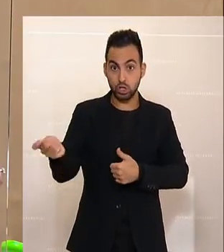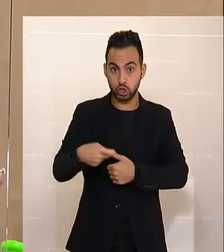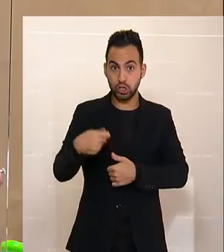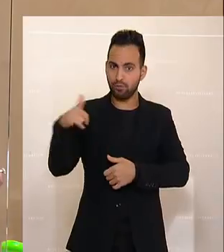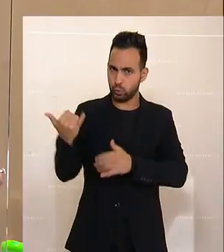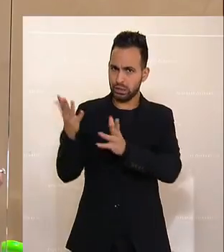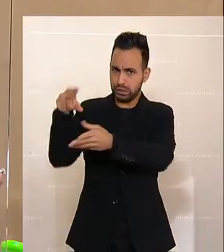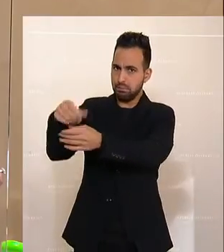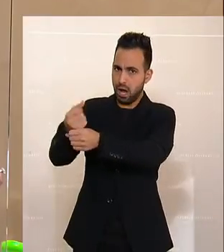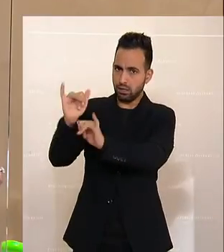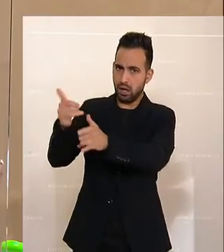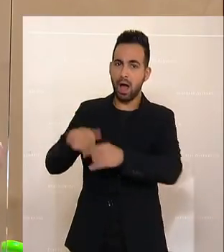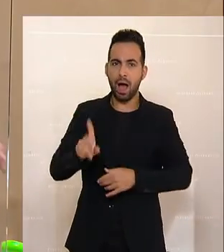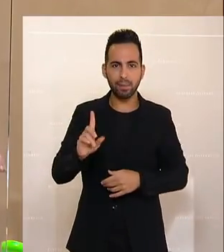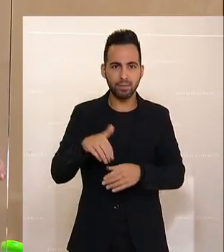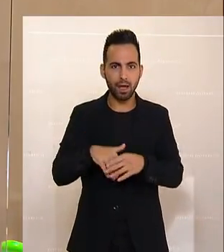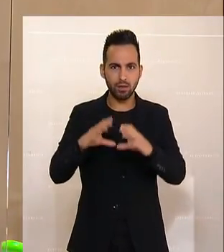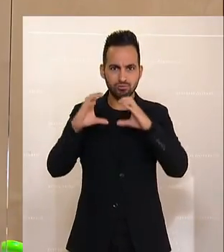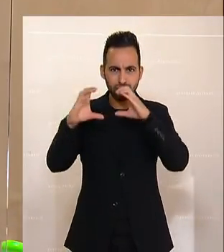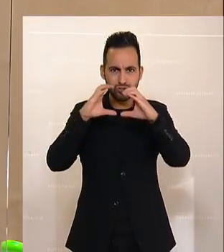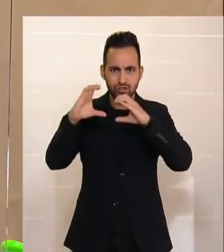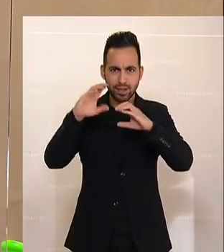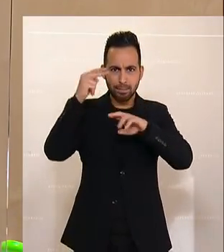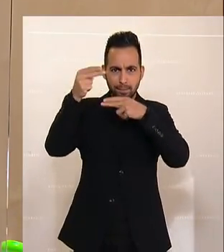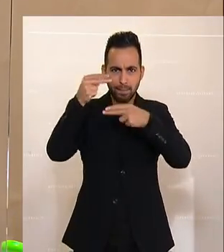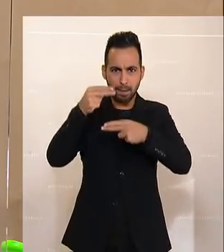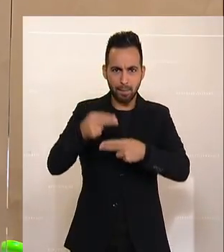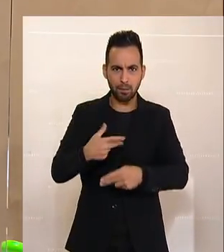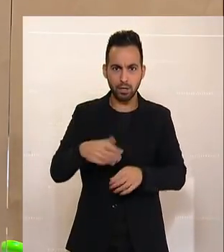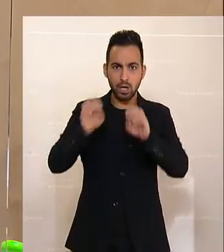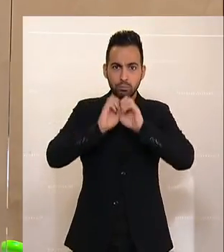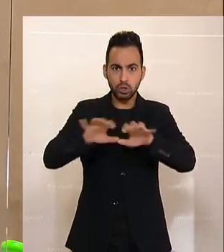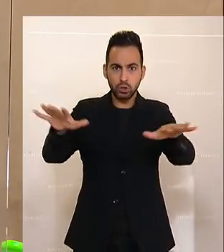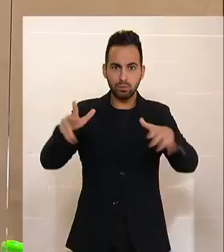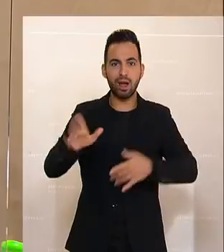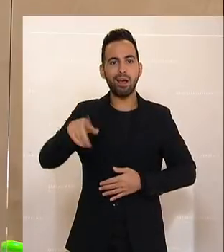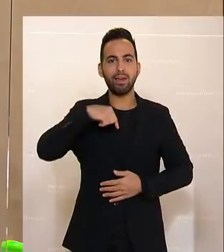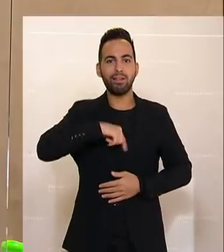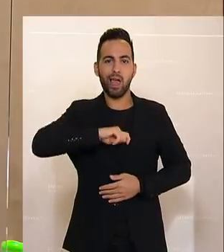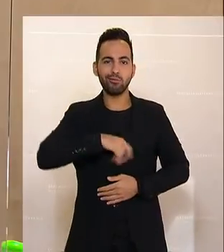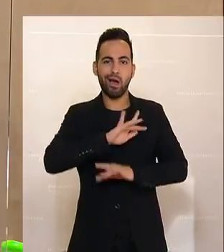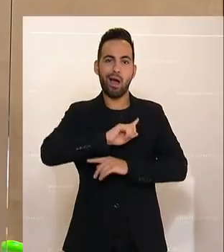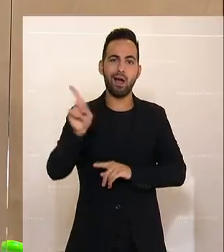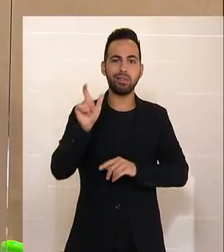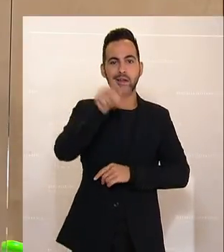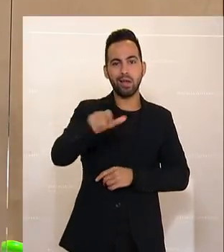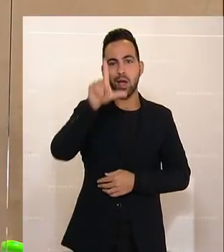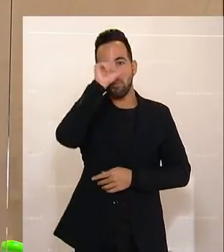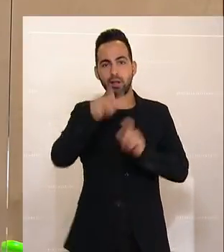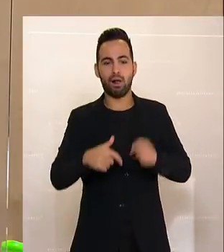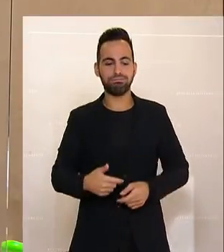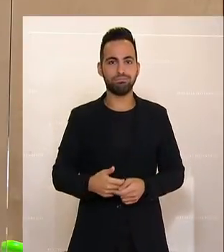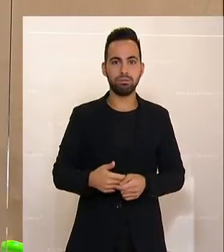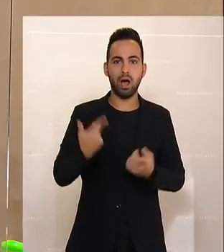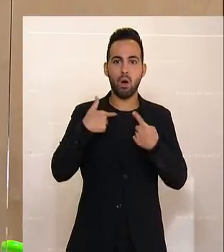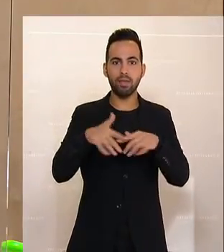macht es, aber was durch die Chats an die Öffentlichkeit geraten ist, diese innere Einstellung zu anderen Menschen, diese unglaubliche